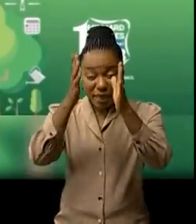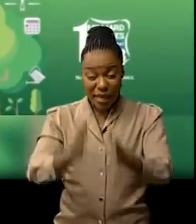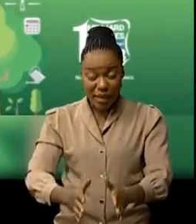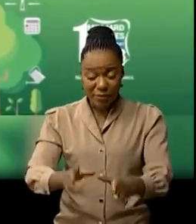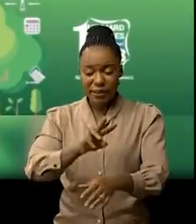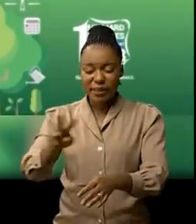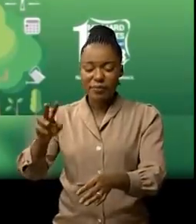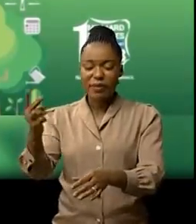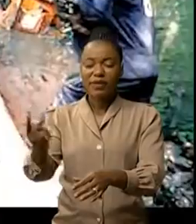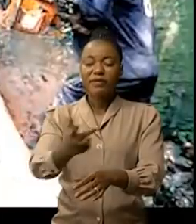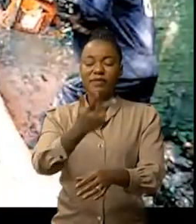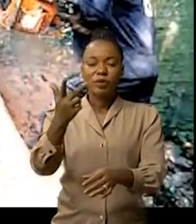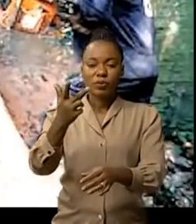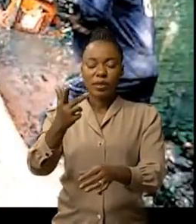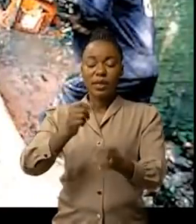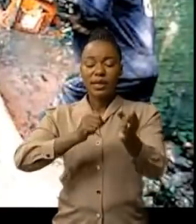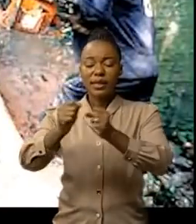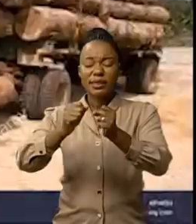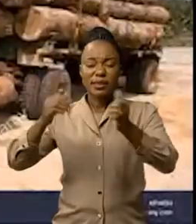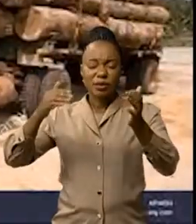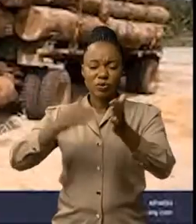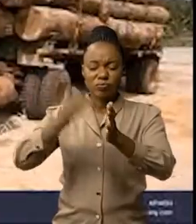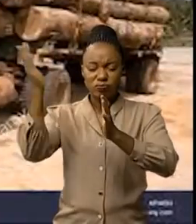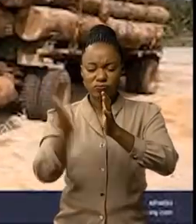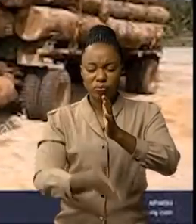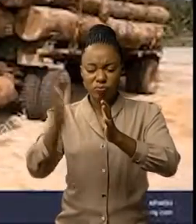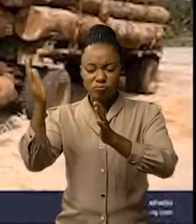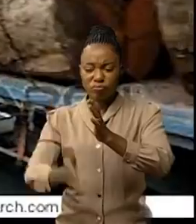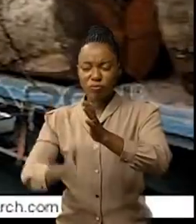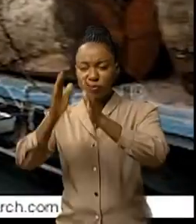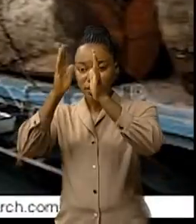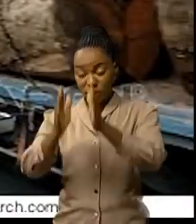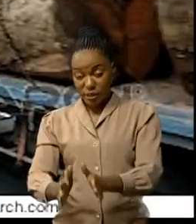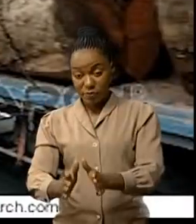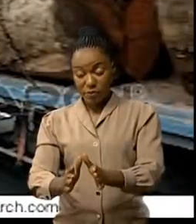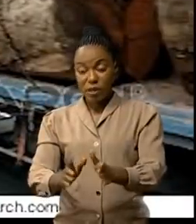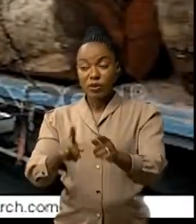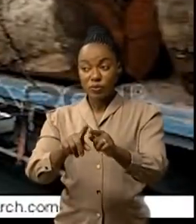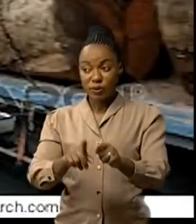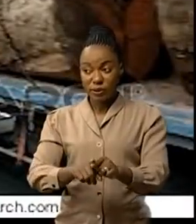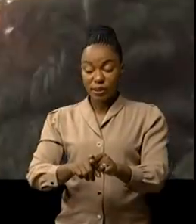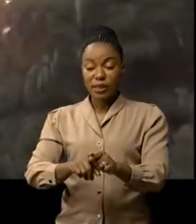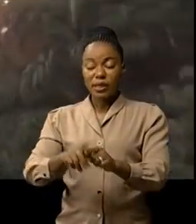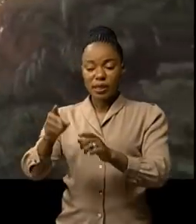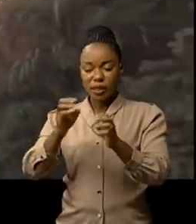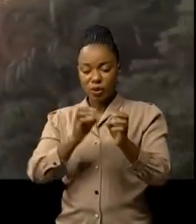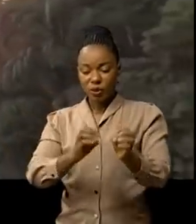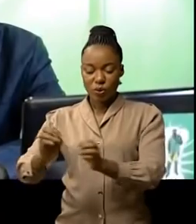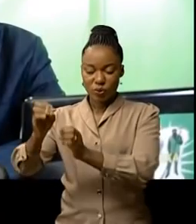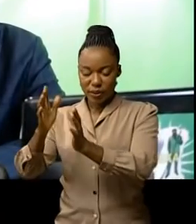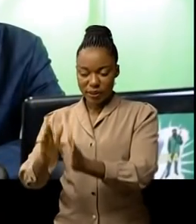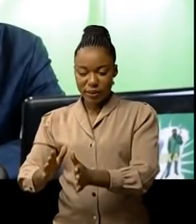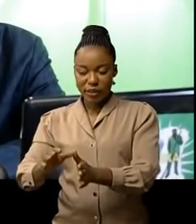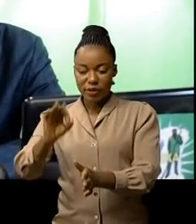2023 objectif lutter contre la déforestation des écosystèmes forestiers a fait entendre les coordonnateurs du FOGK nous avons